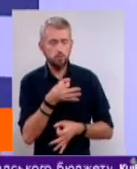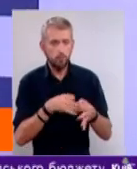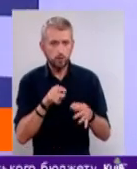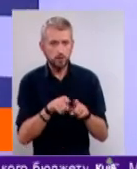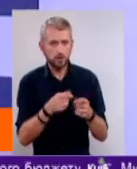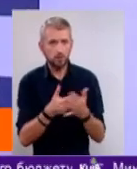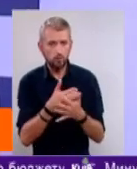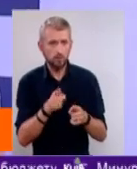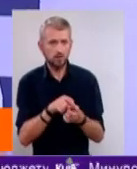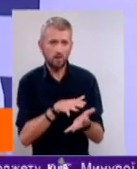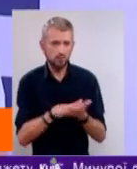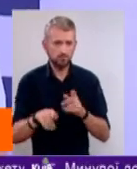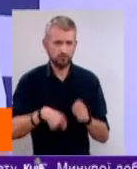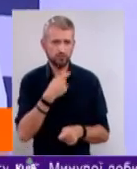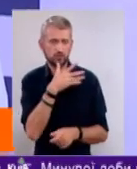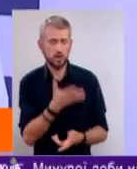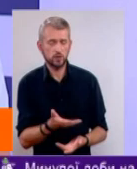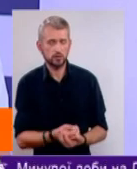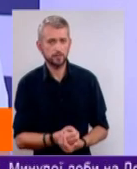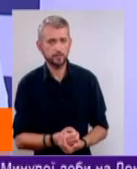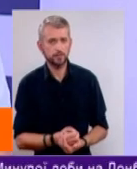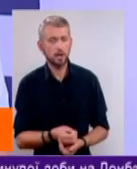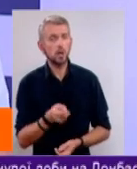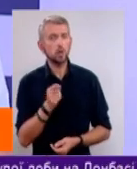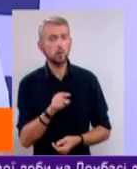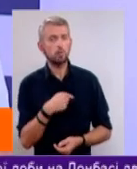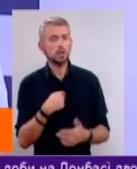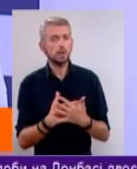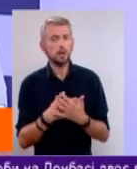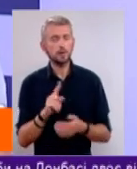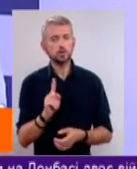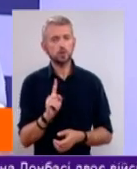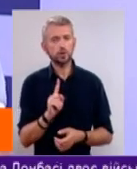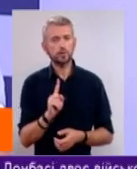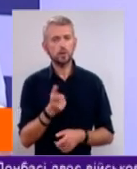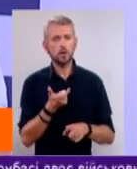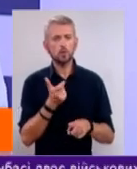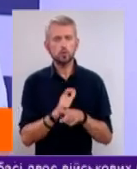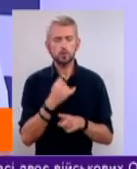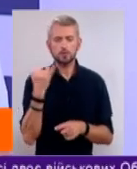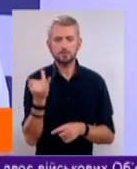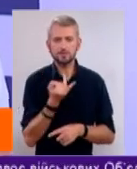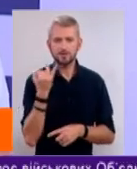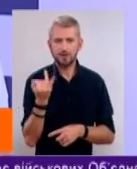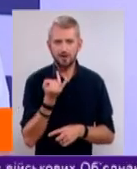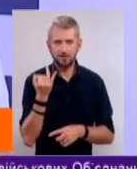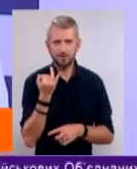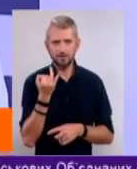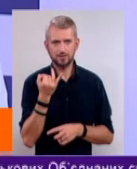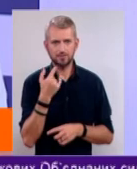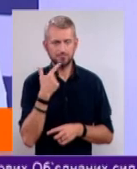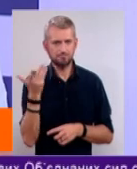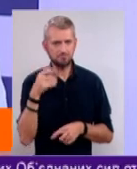просто витрачання часу. І тому, мені здається, що дуже цікавий мітинг.